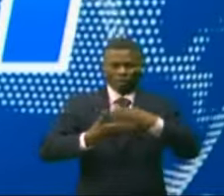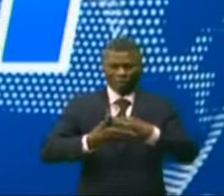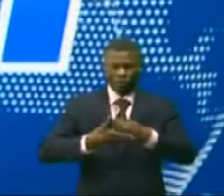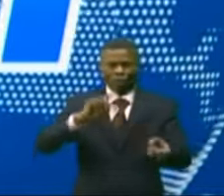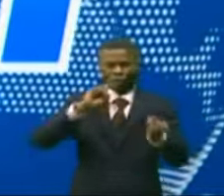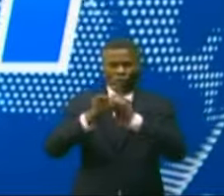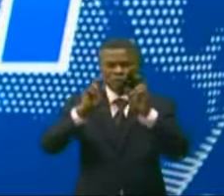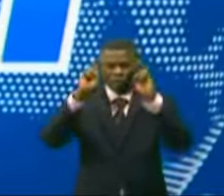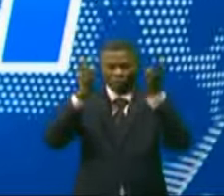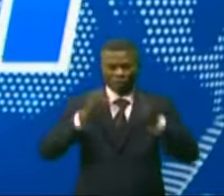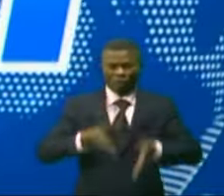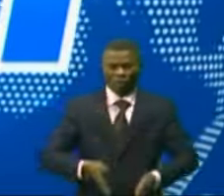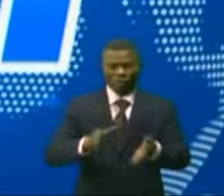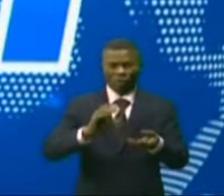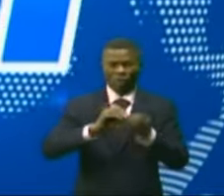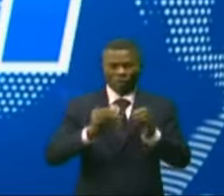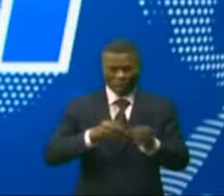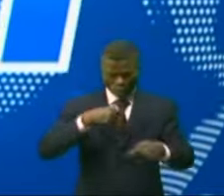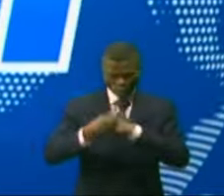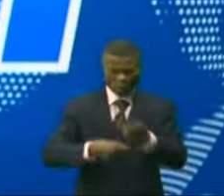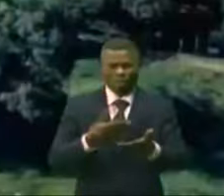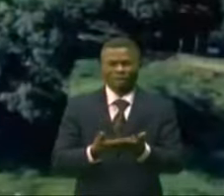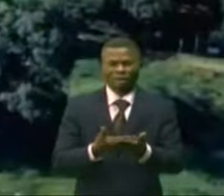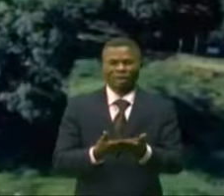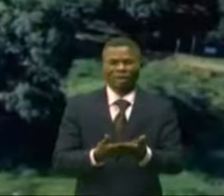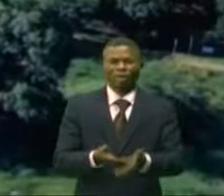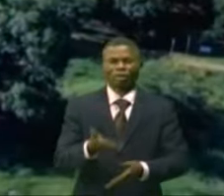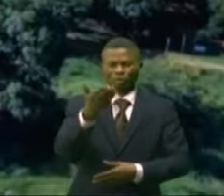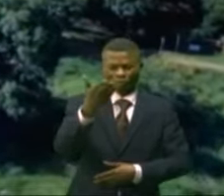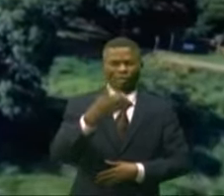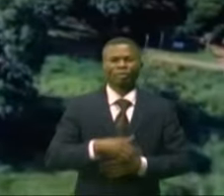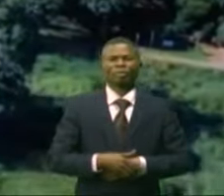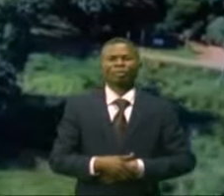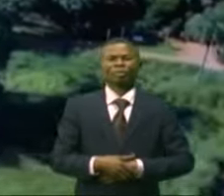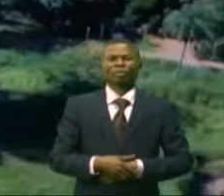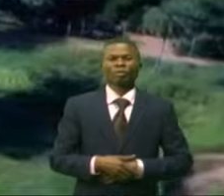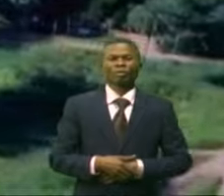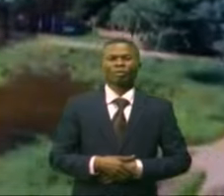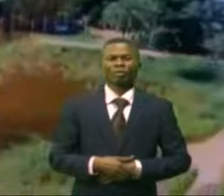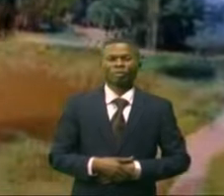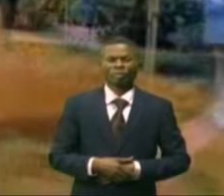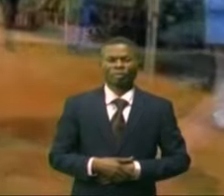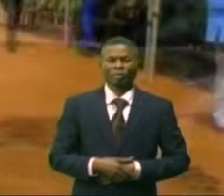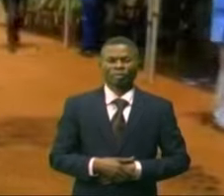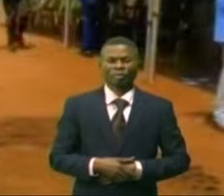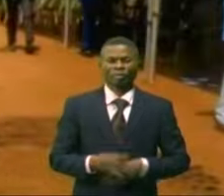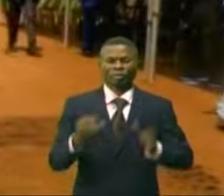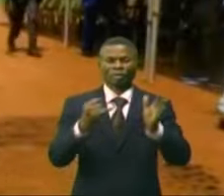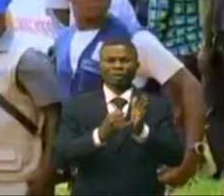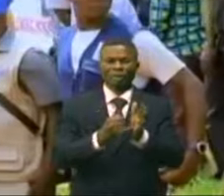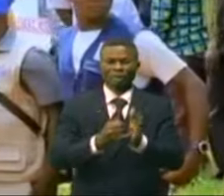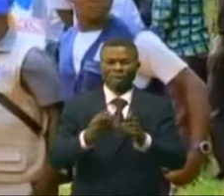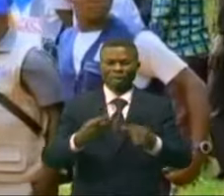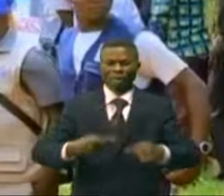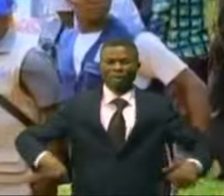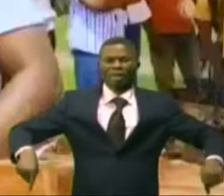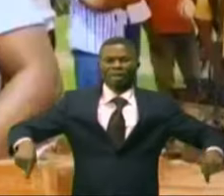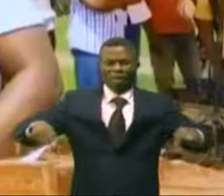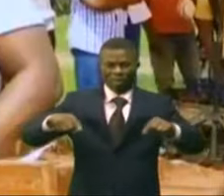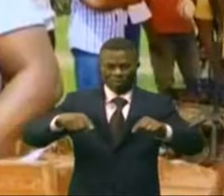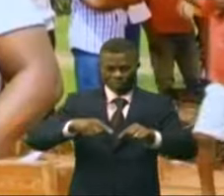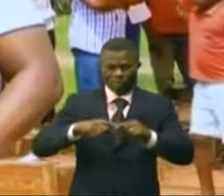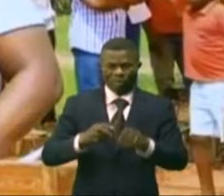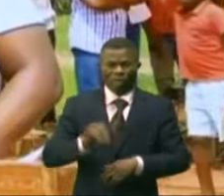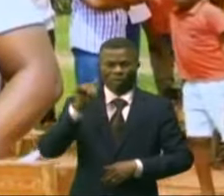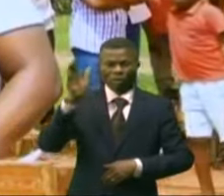modernisation de la voirie ont été lancés. La beauté d'une ville passe aussi par celle de sa voirie. Voilà qui ne fait pas dormir le